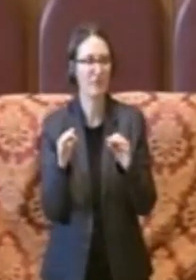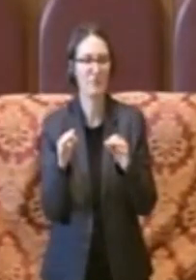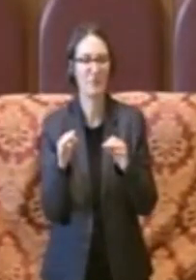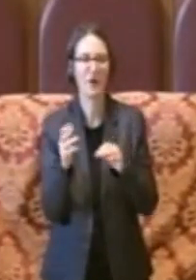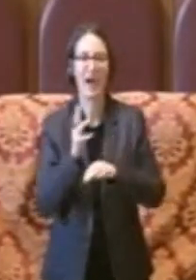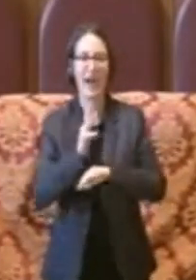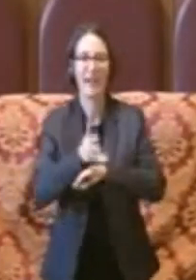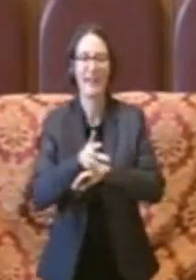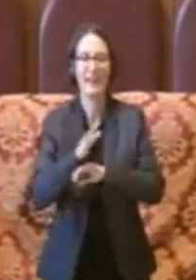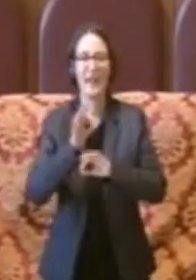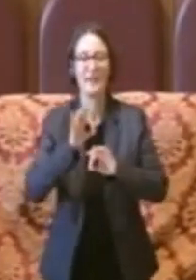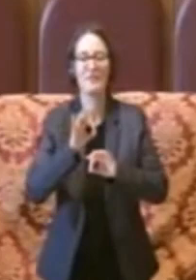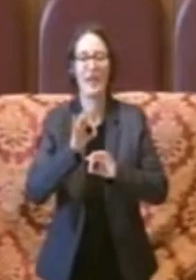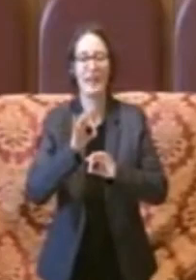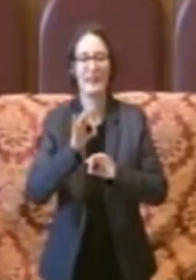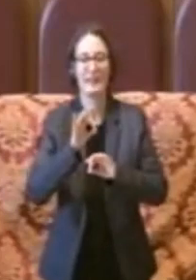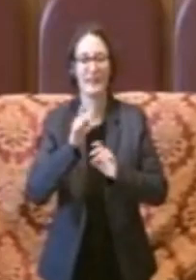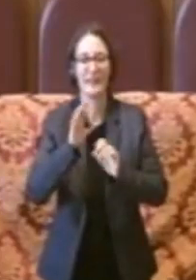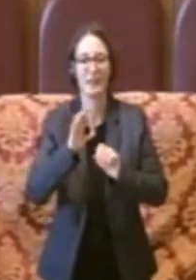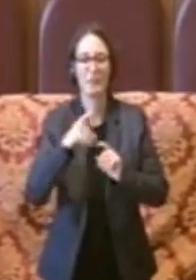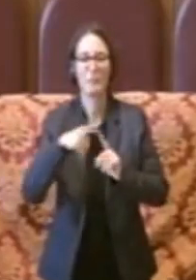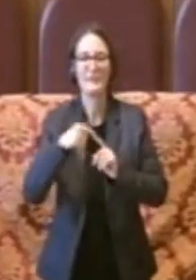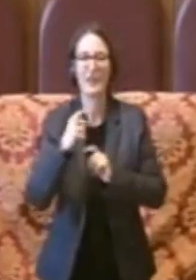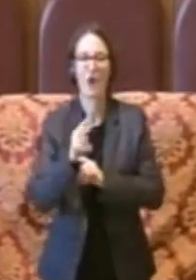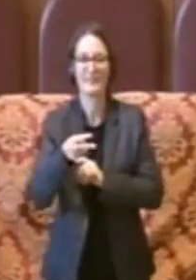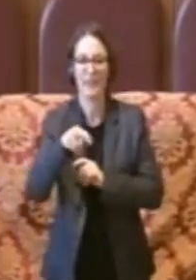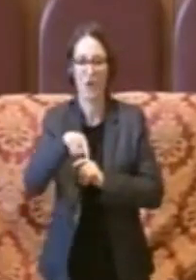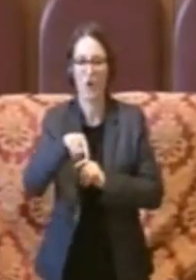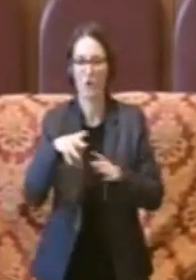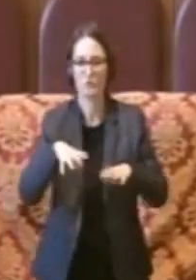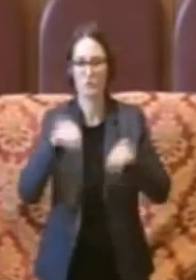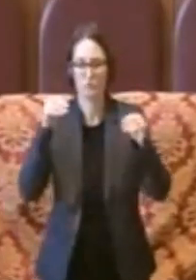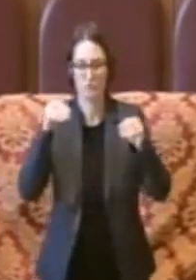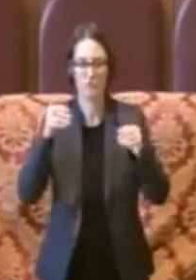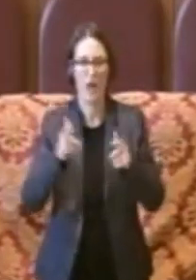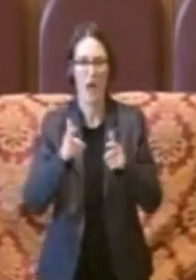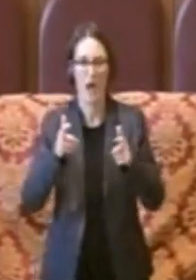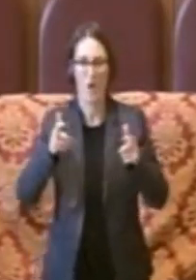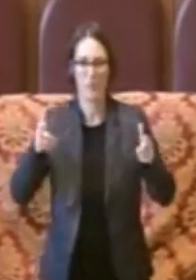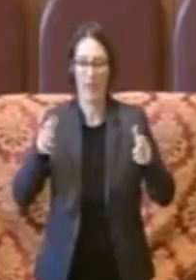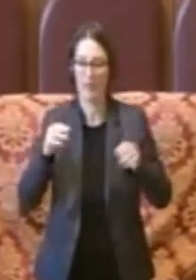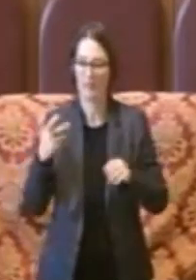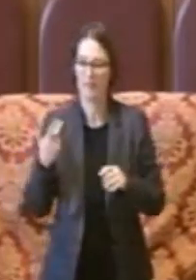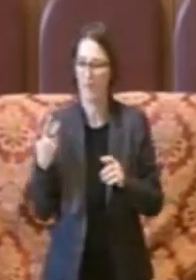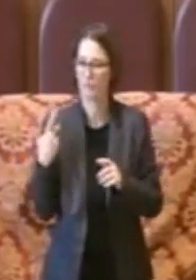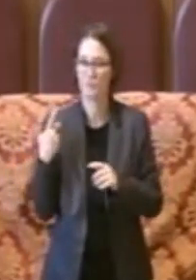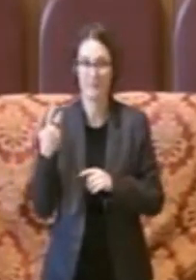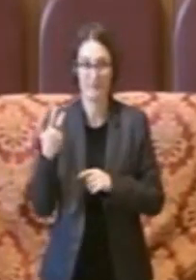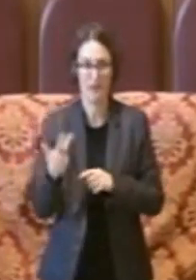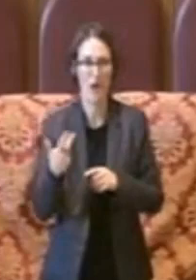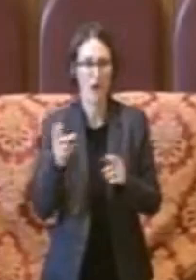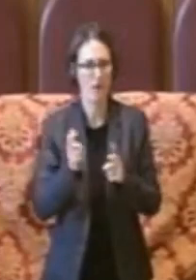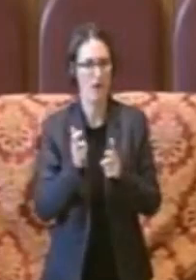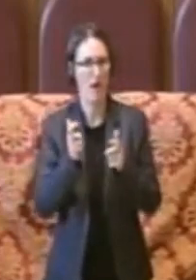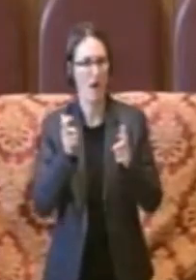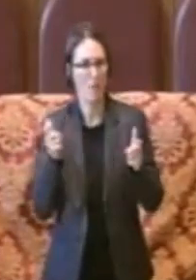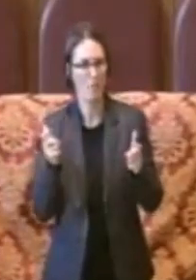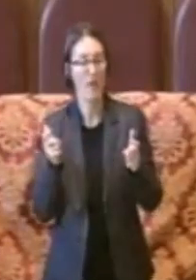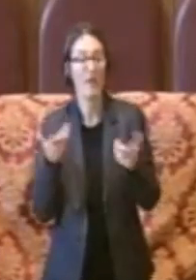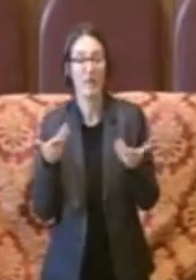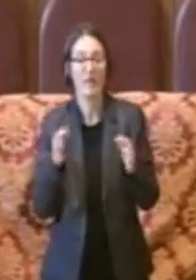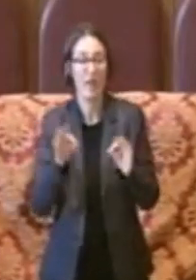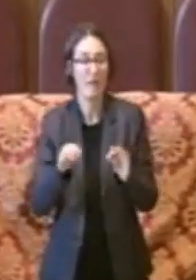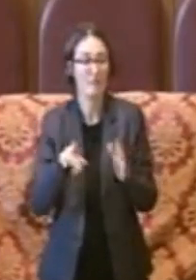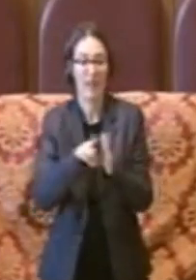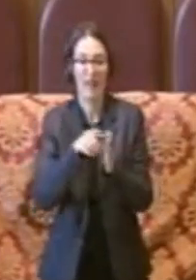titolo secondo, sono aumentati nel corso di questi tre anni anche perché, e la delibera che è